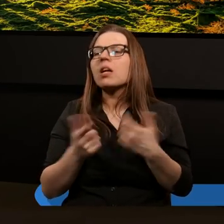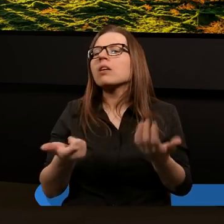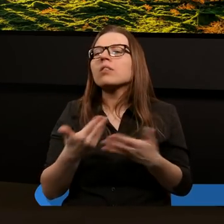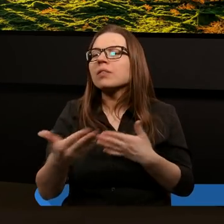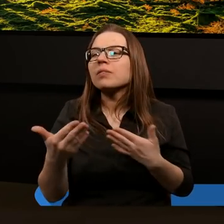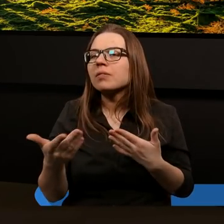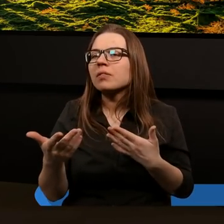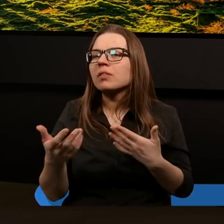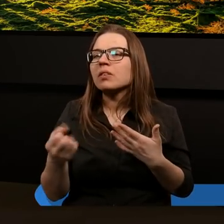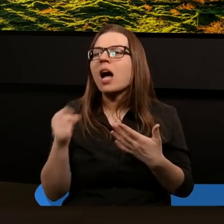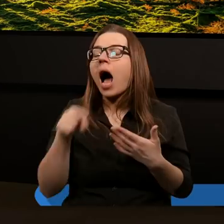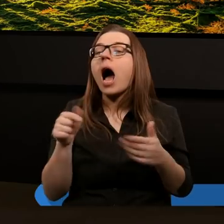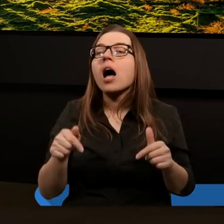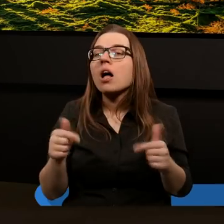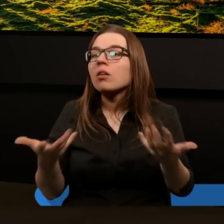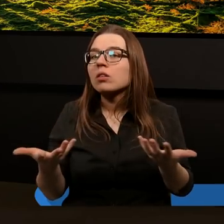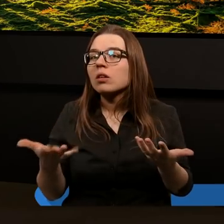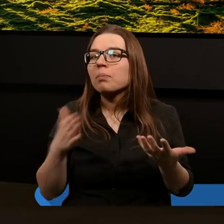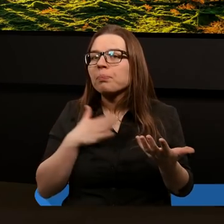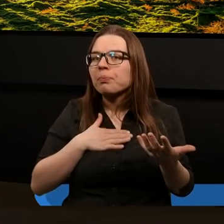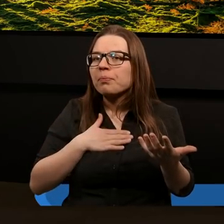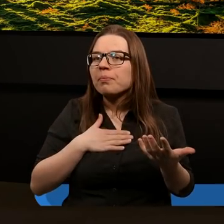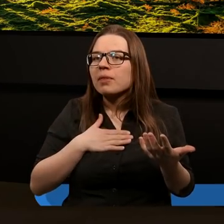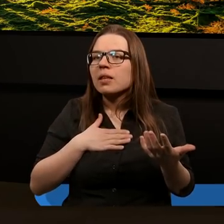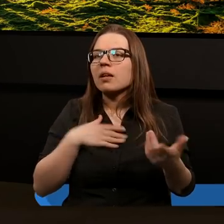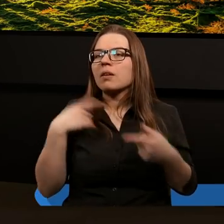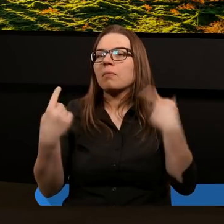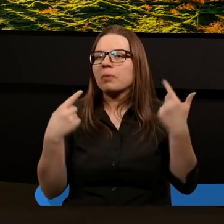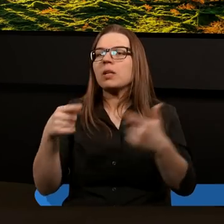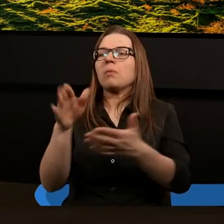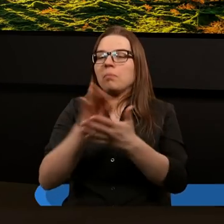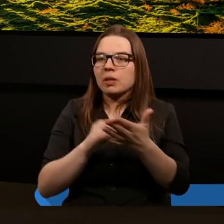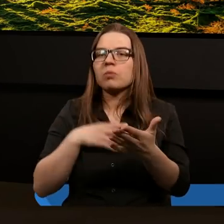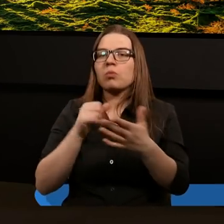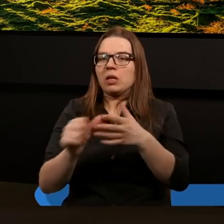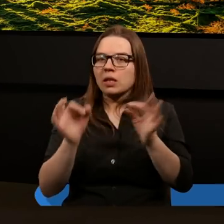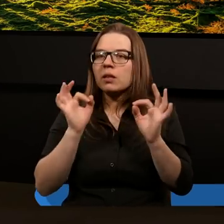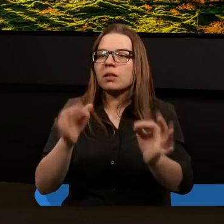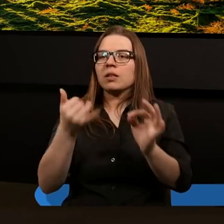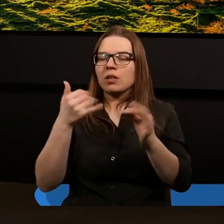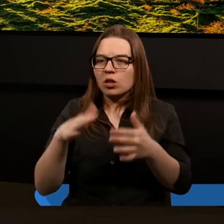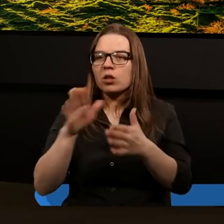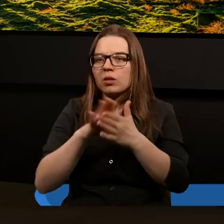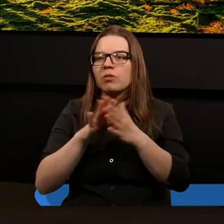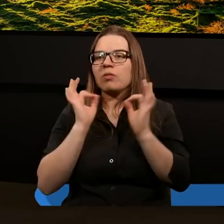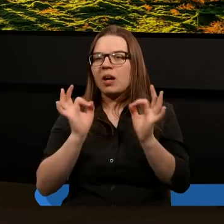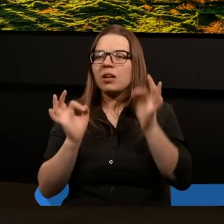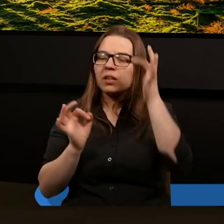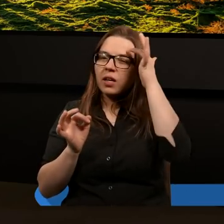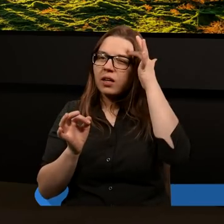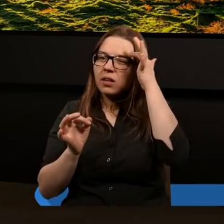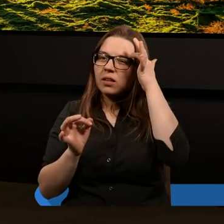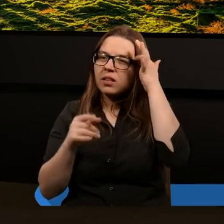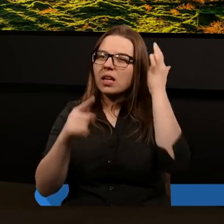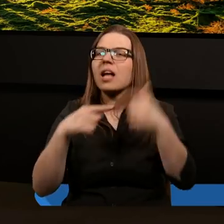prawda? A tutaj mamy taką sytuację, że to Pismo jest poniżane, gnębione, a tak zwana